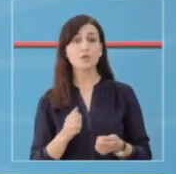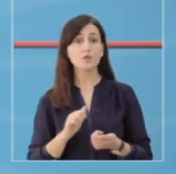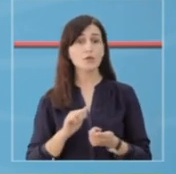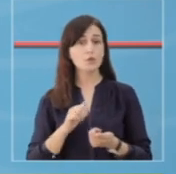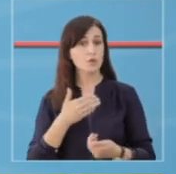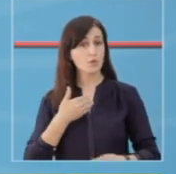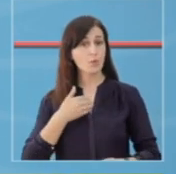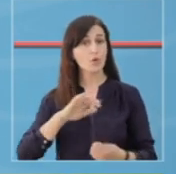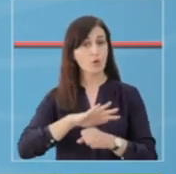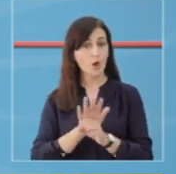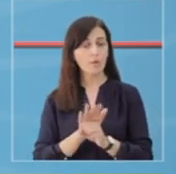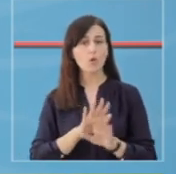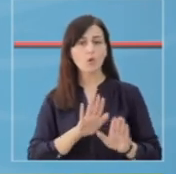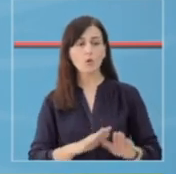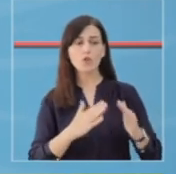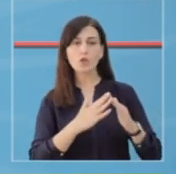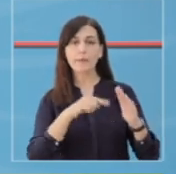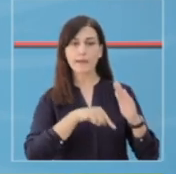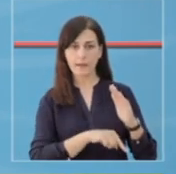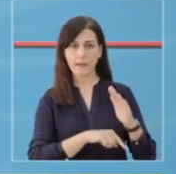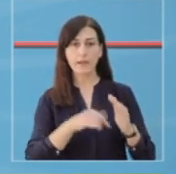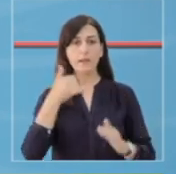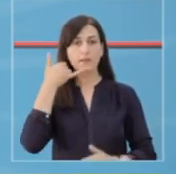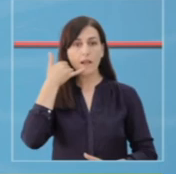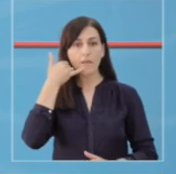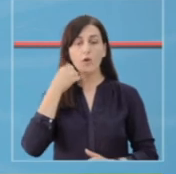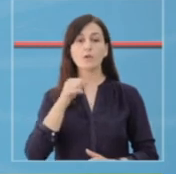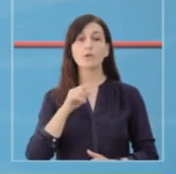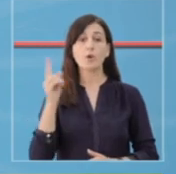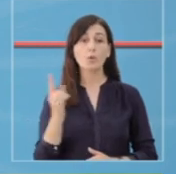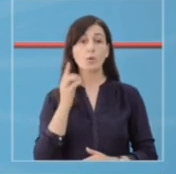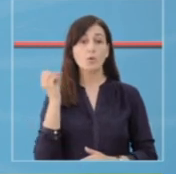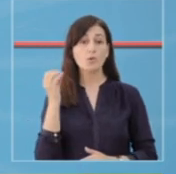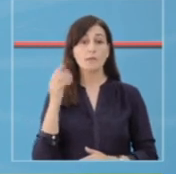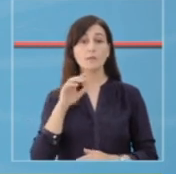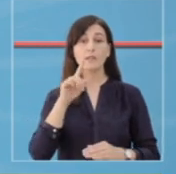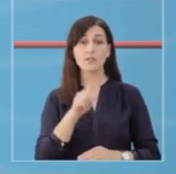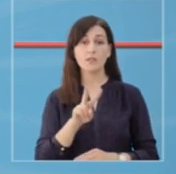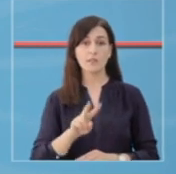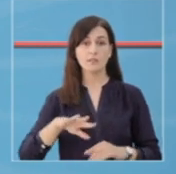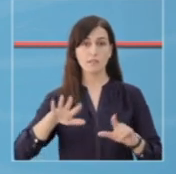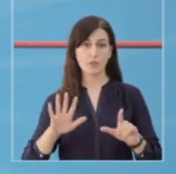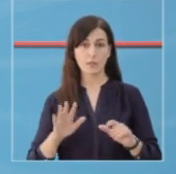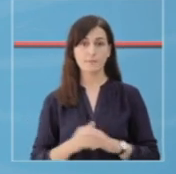-19, qëndroni të izoluar dhe telefononi në numri në urgjensës komptare 127.